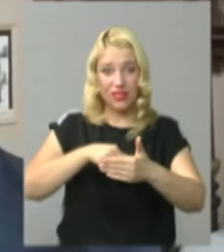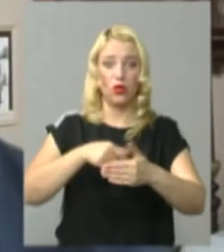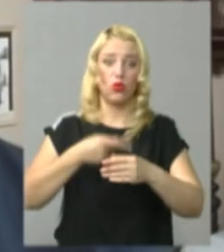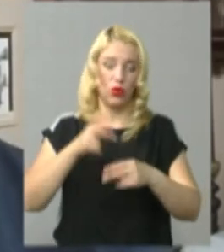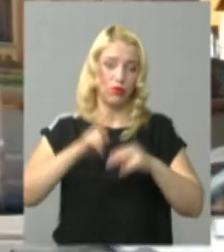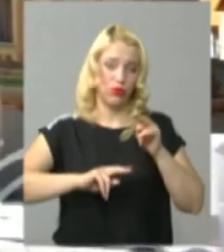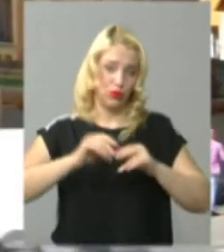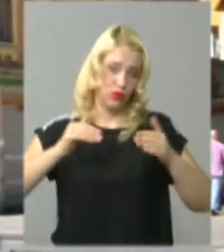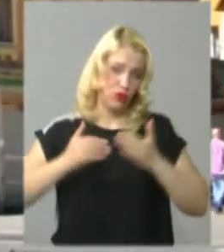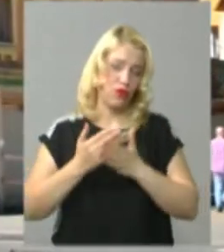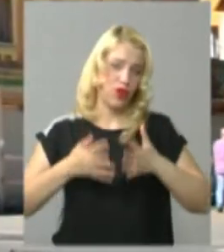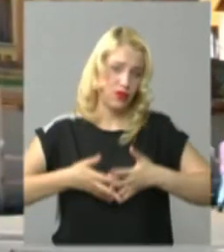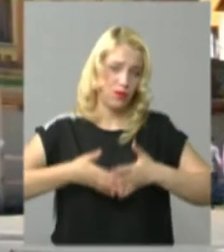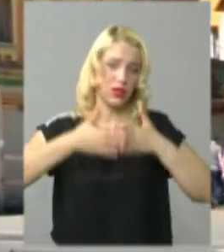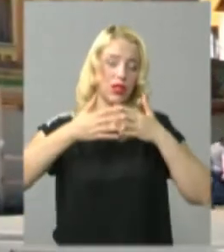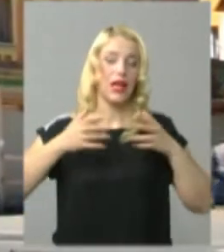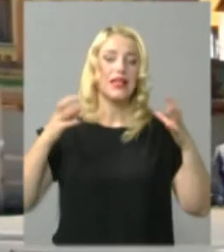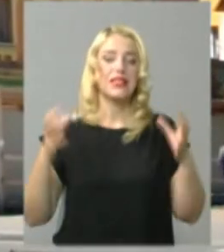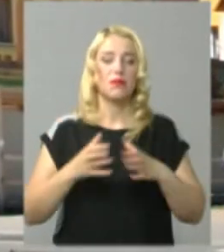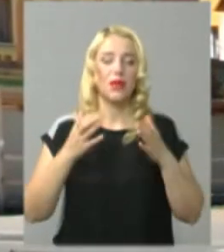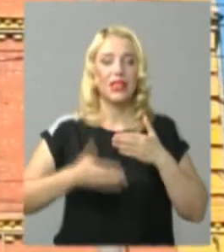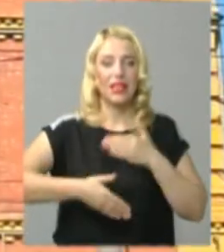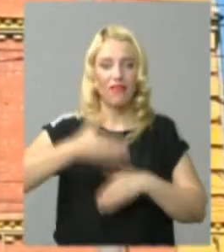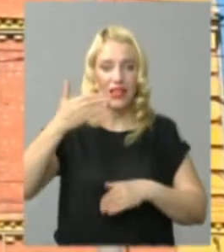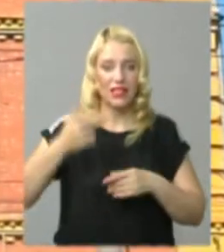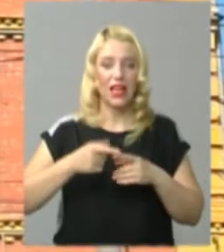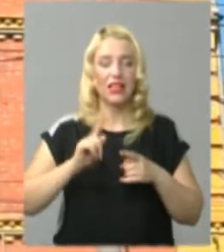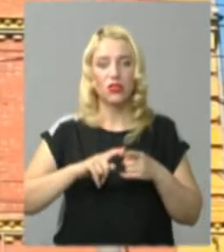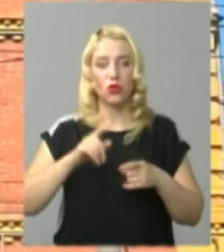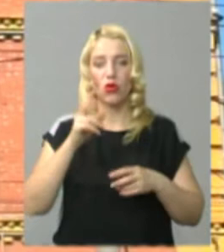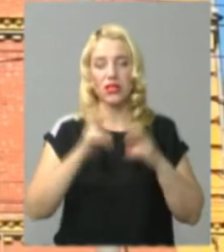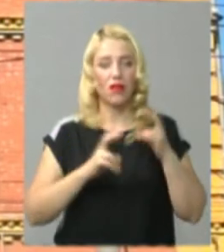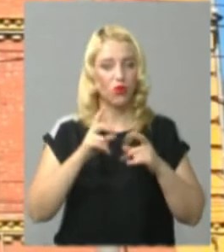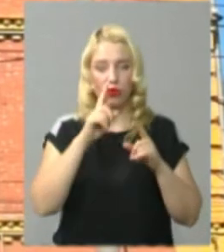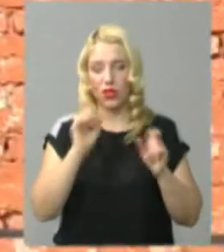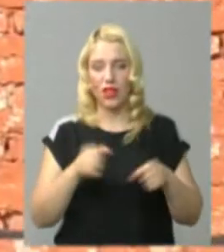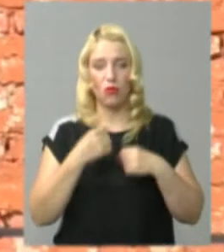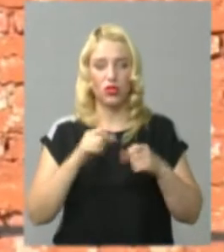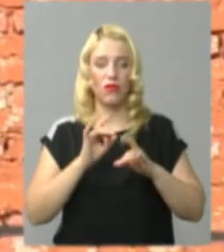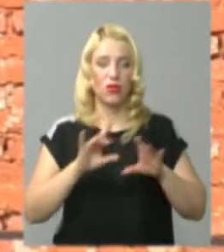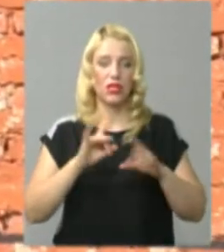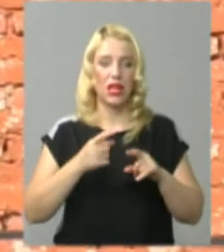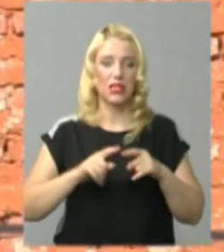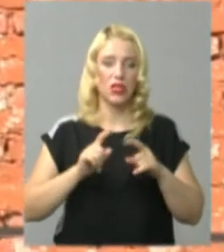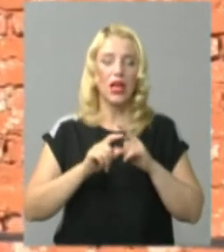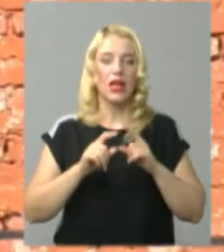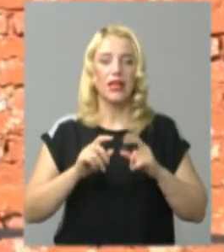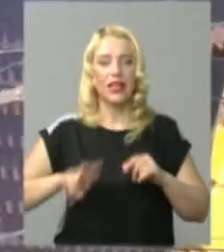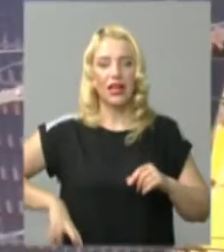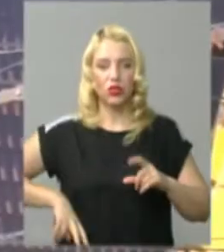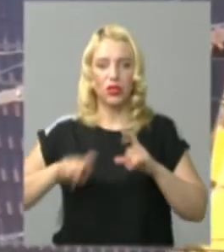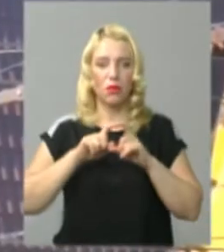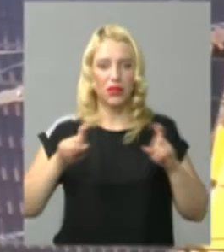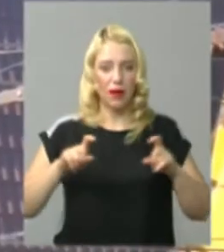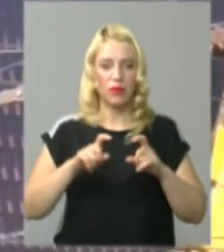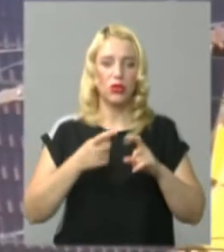конструкція нова». Зберегти хоча фасад солодового заводу зараз уже неможливо, каже директор департаменту архітектури, містобудування та земельних ресурсів